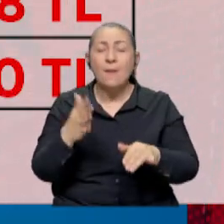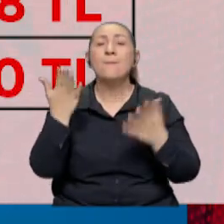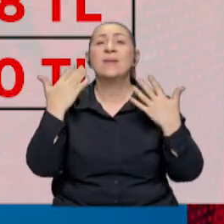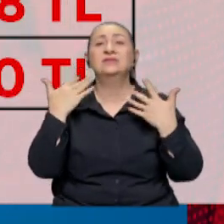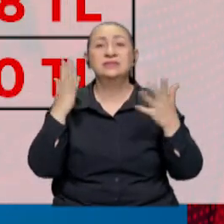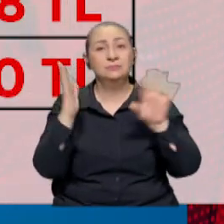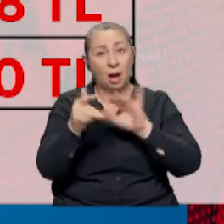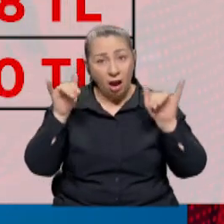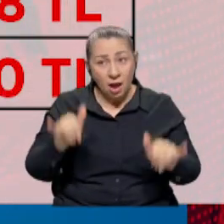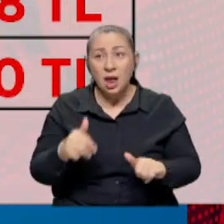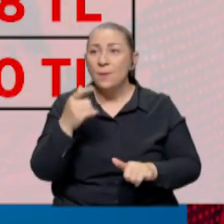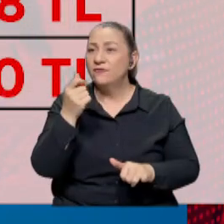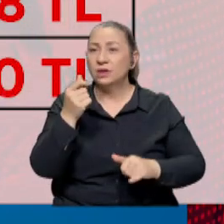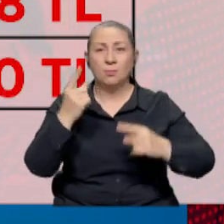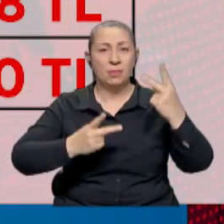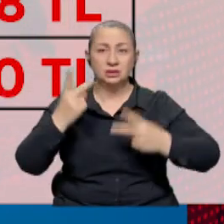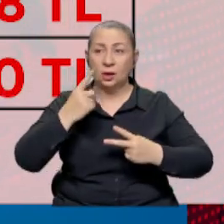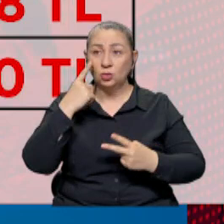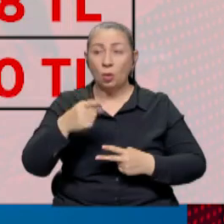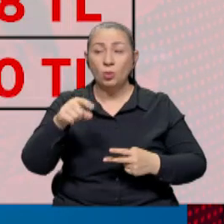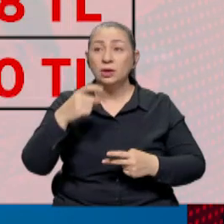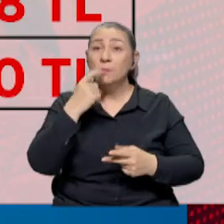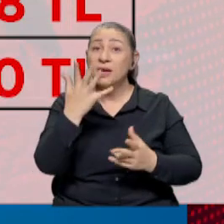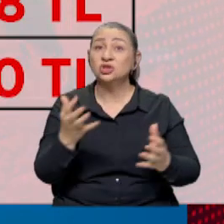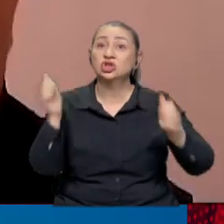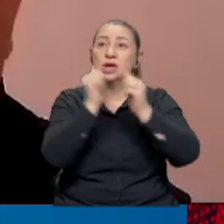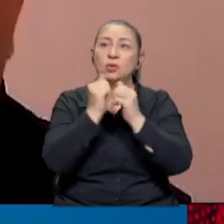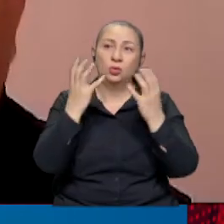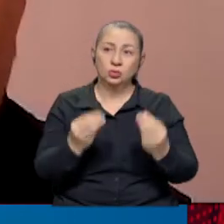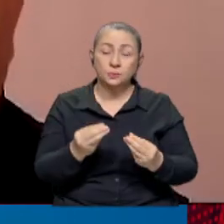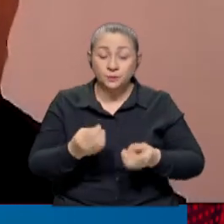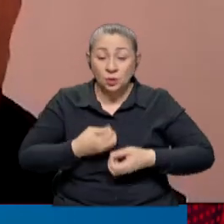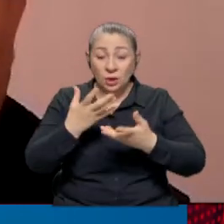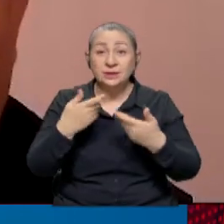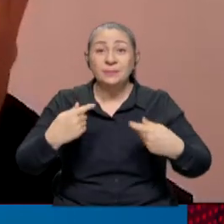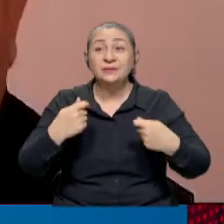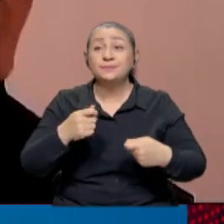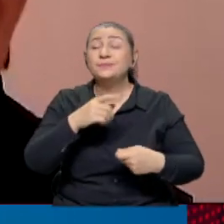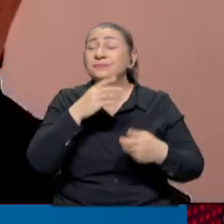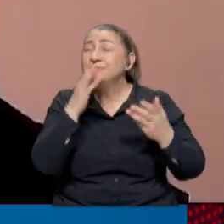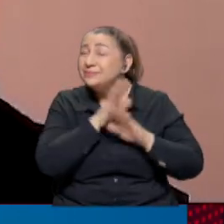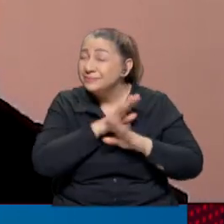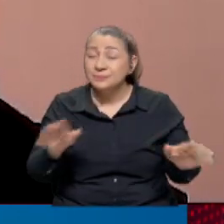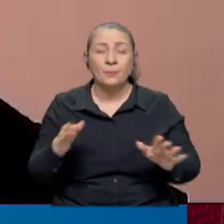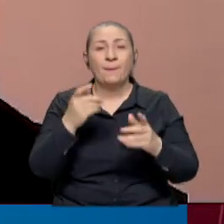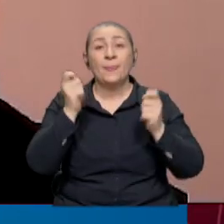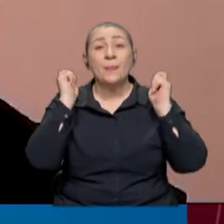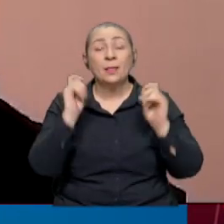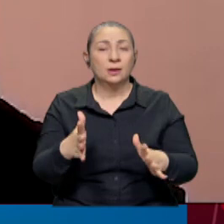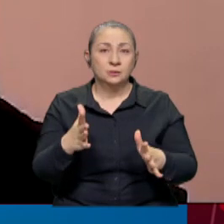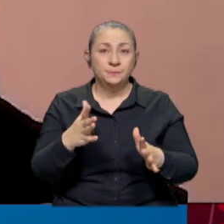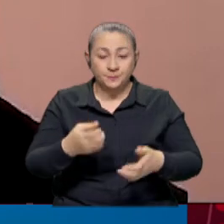aynı mevsim ama fiyatlar bazı ürünlerde bu yıl 5 katına çıktı. Üretici maliyeti kesinlikle ilk etken, üreticinin